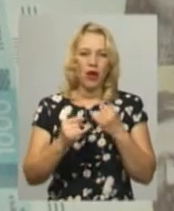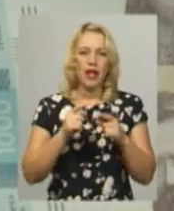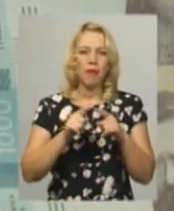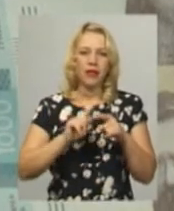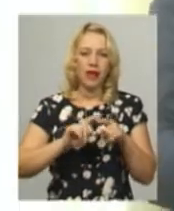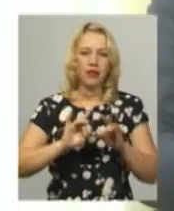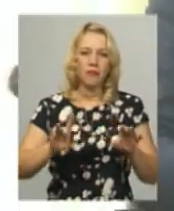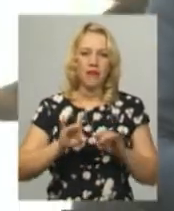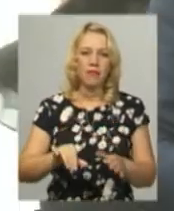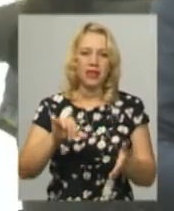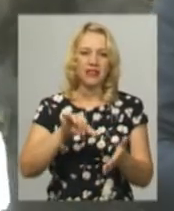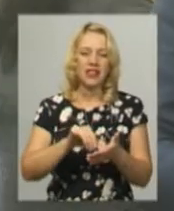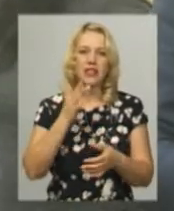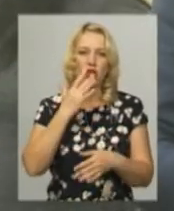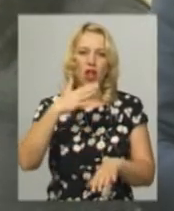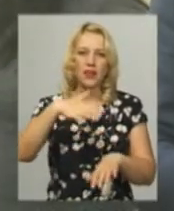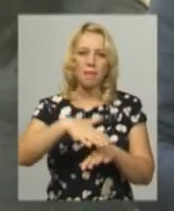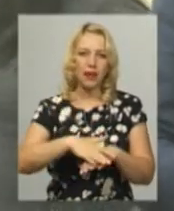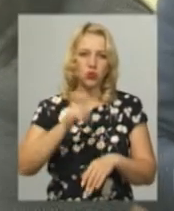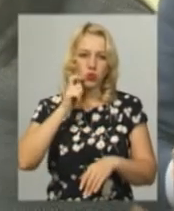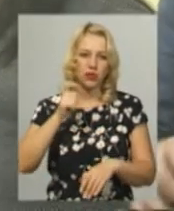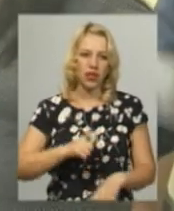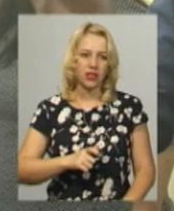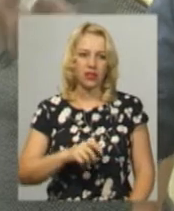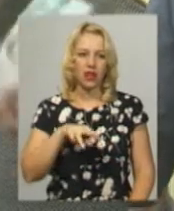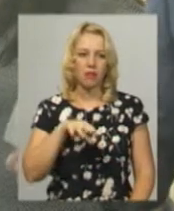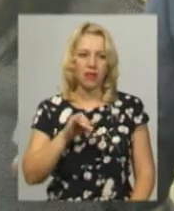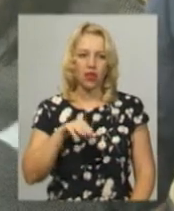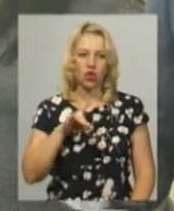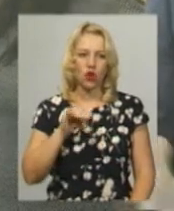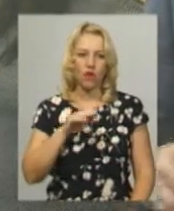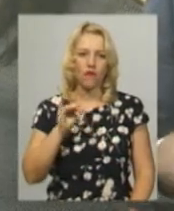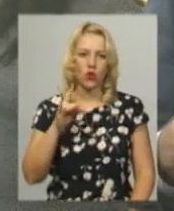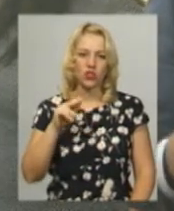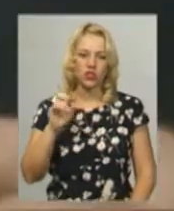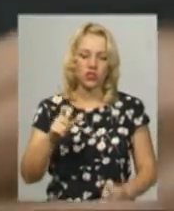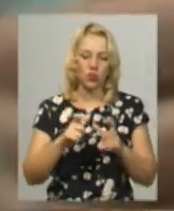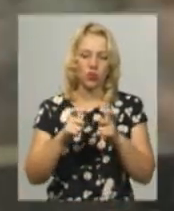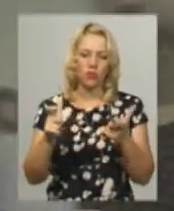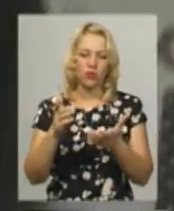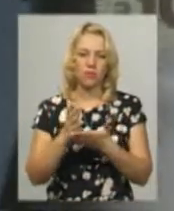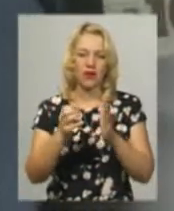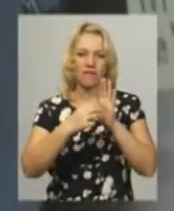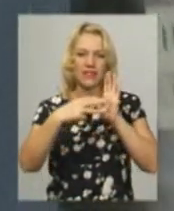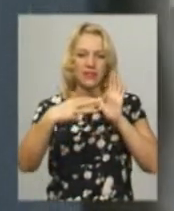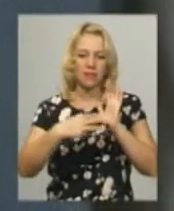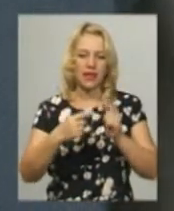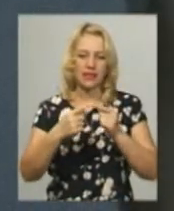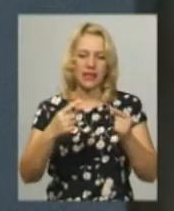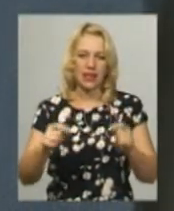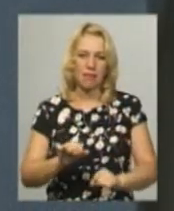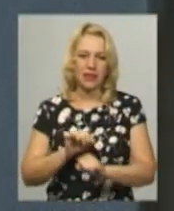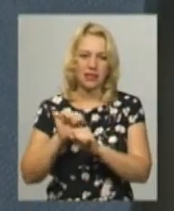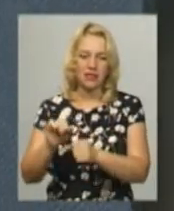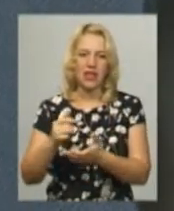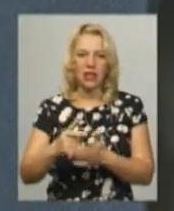Національного банку України у Хмельницькій області Зіновій Никифорчин. За його словами, купюра має 18 елементів захисту. На ній зображений